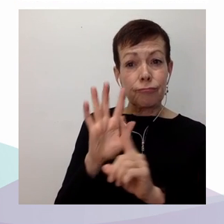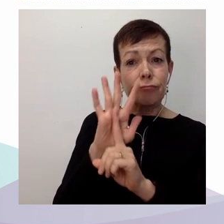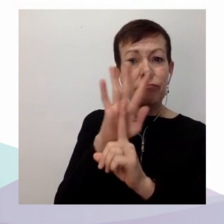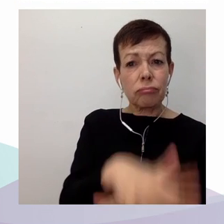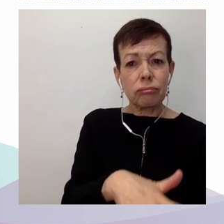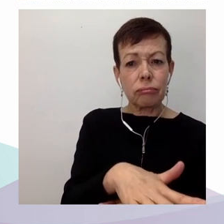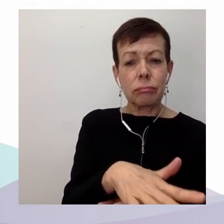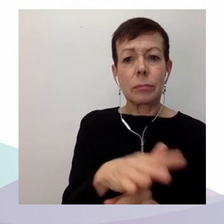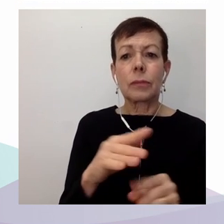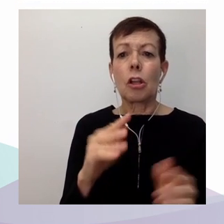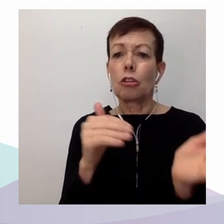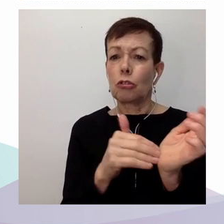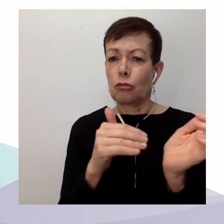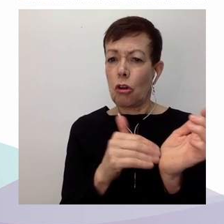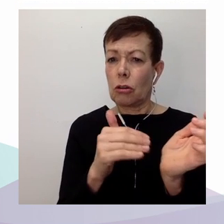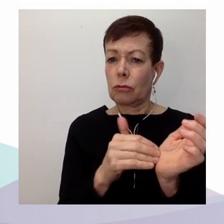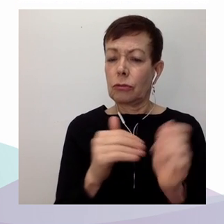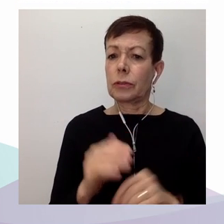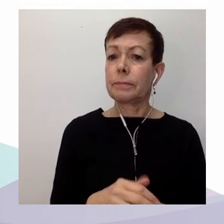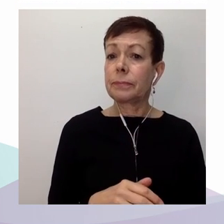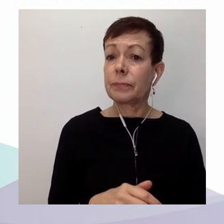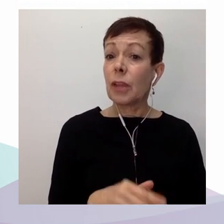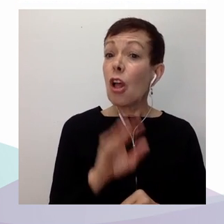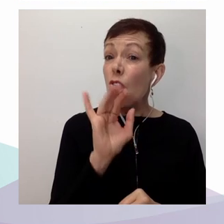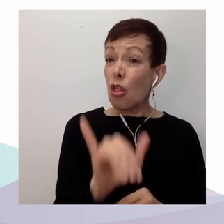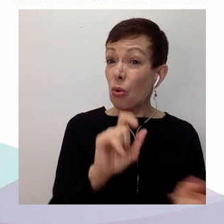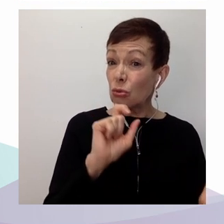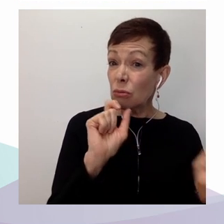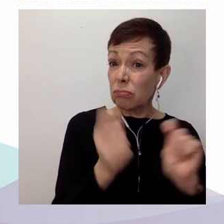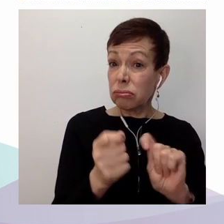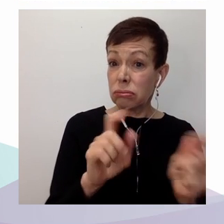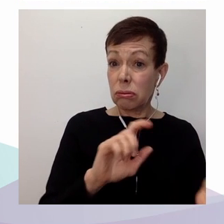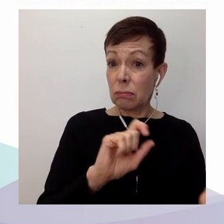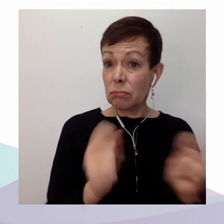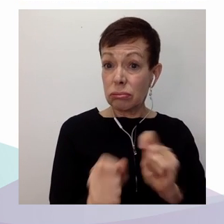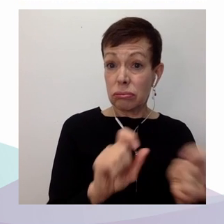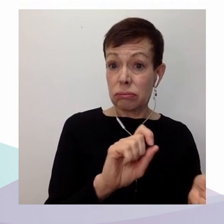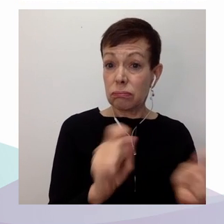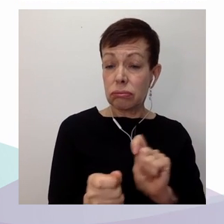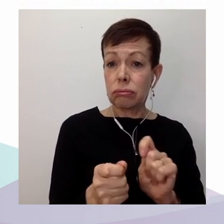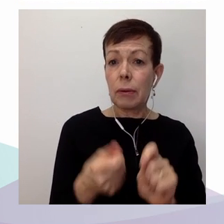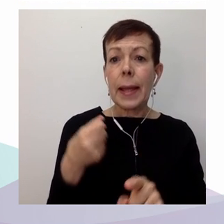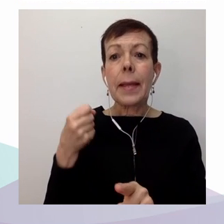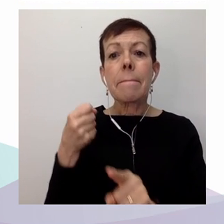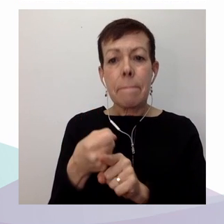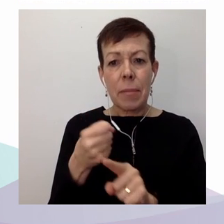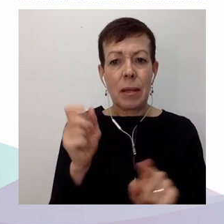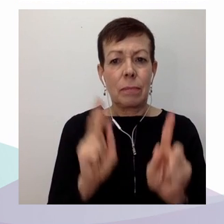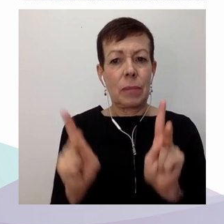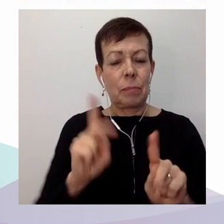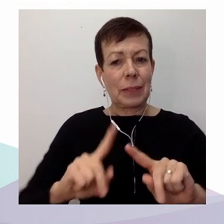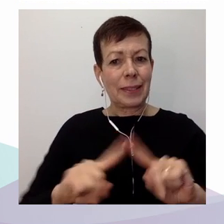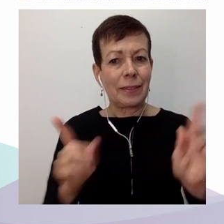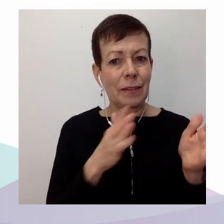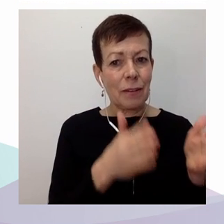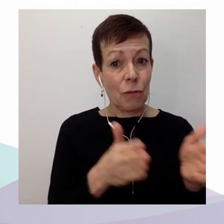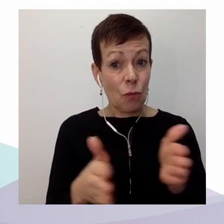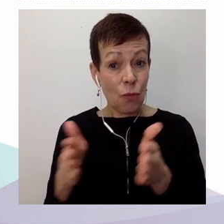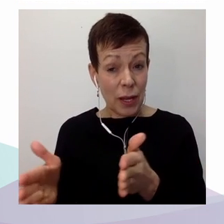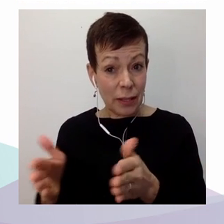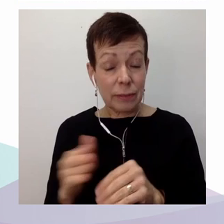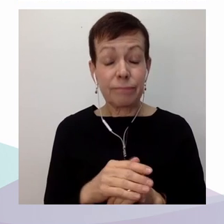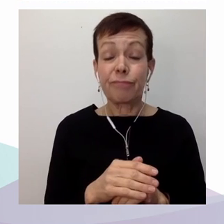différents effets, bien sûr, dont notamment un manque d'accès aux soins en première ligne,